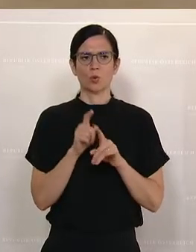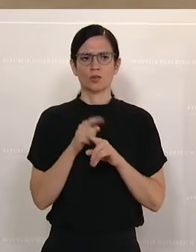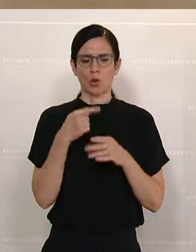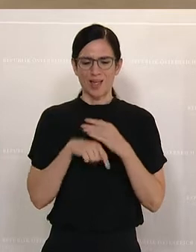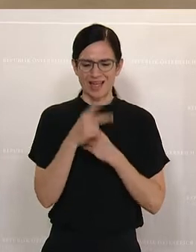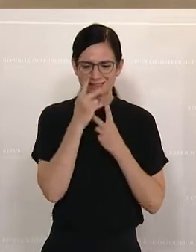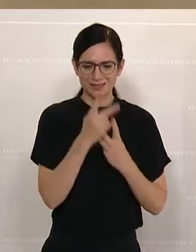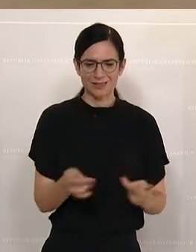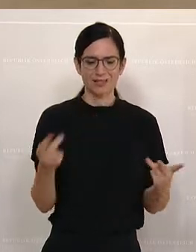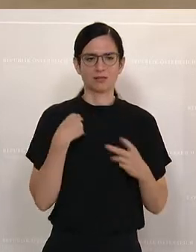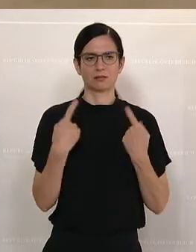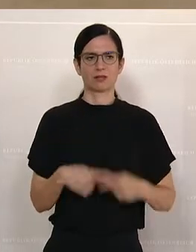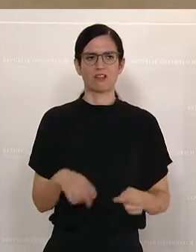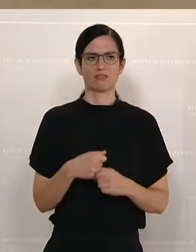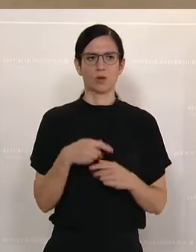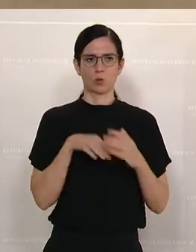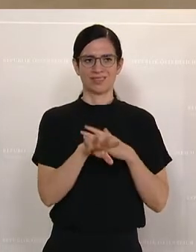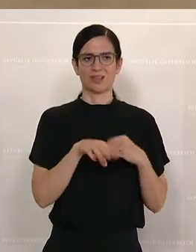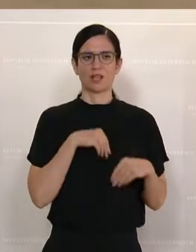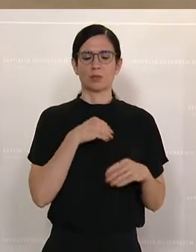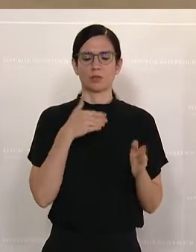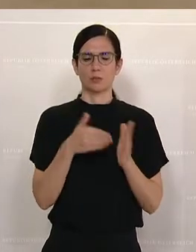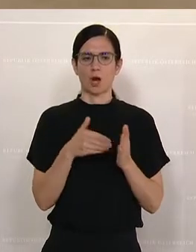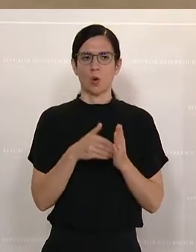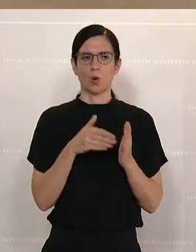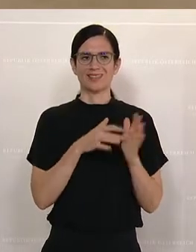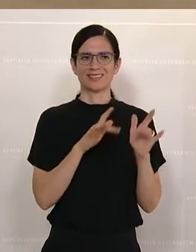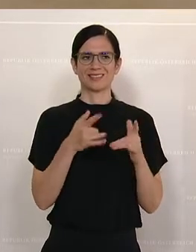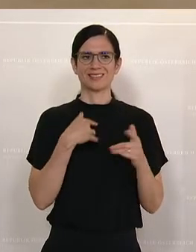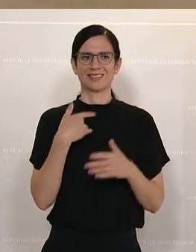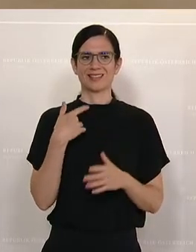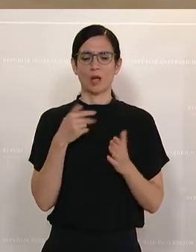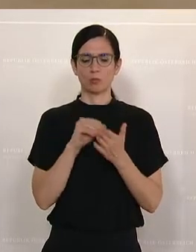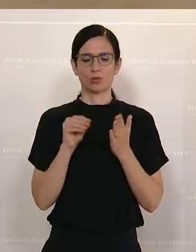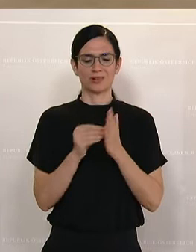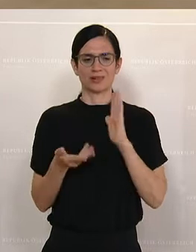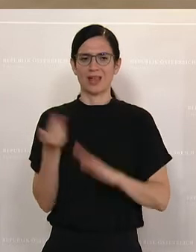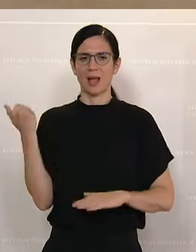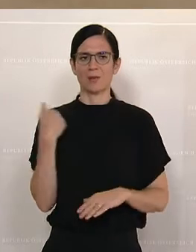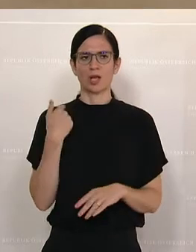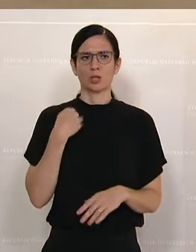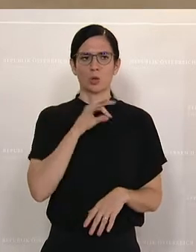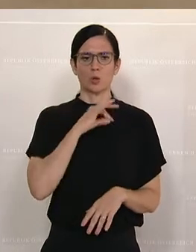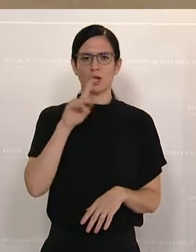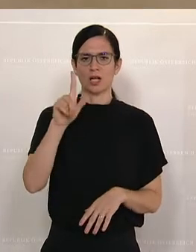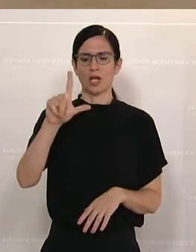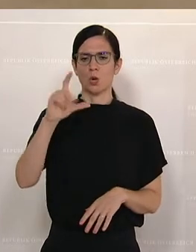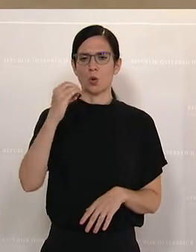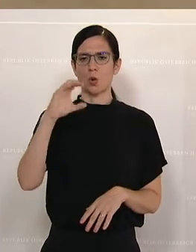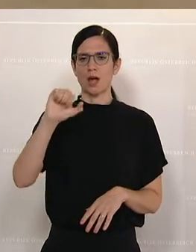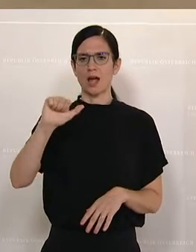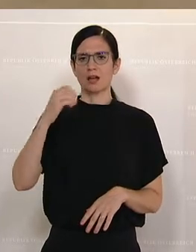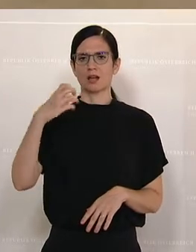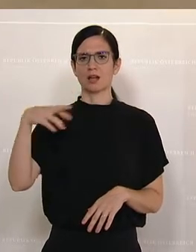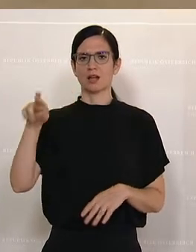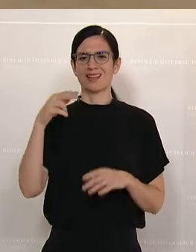Unsere Unternehmen brauchen diese Entbürokratisierung. Und Kollege Loacker, Sie haben erwähnt, dass das eine